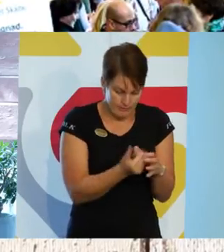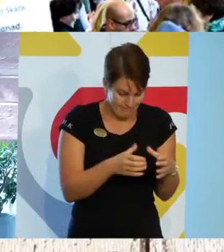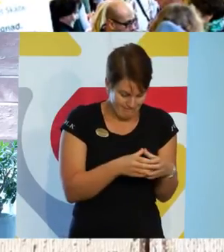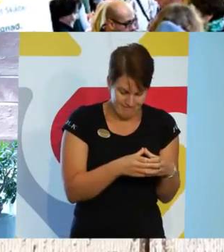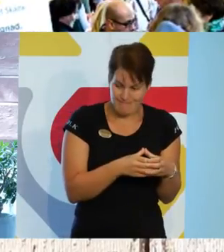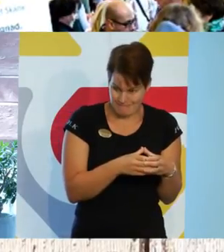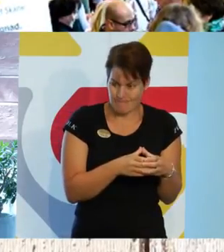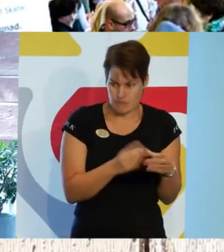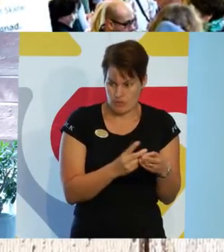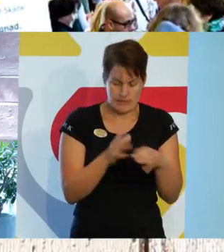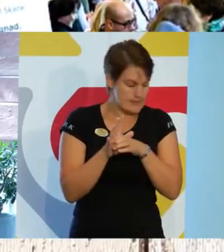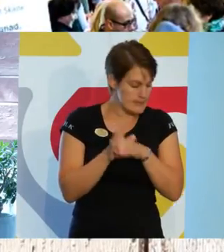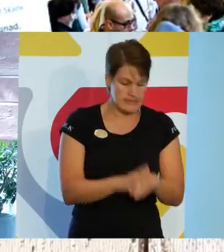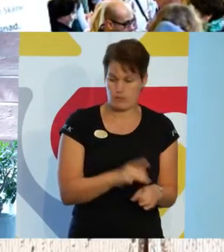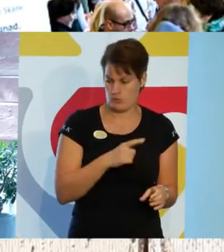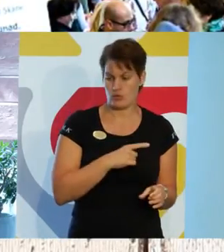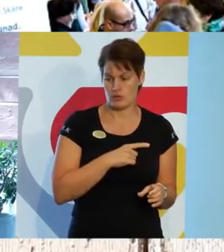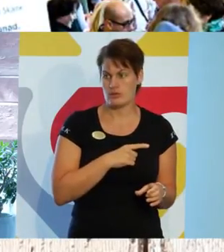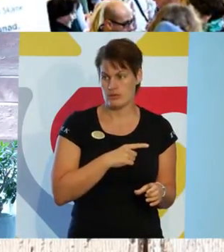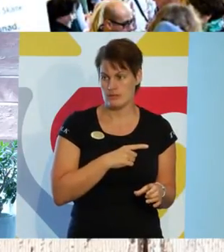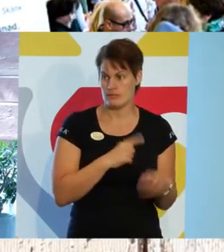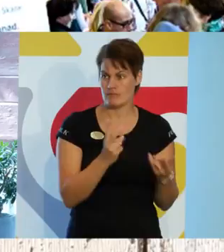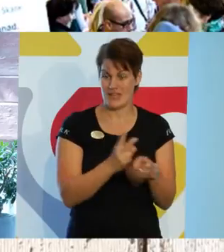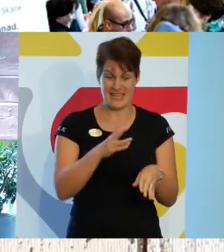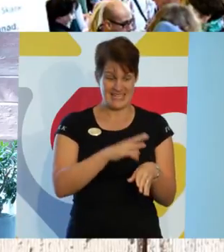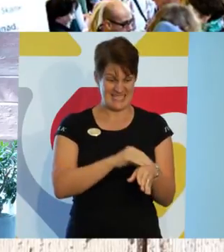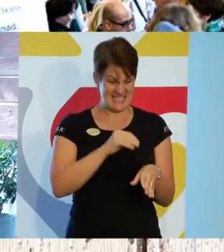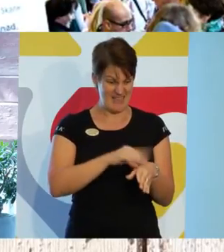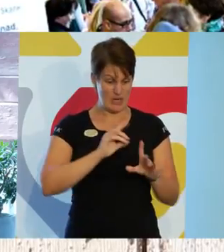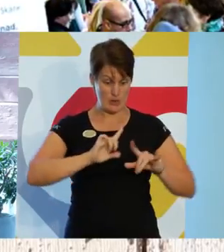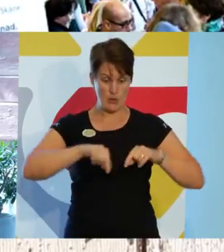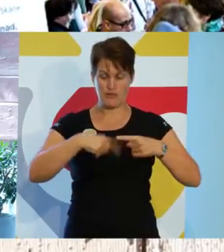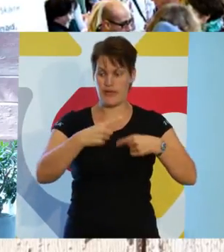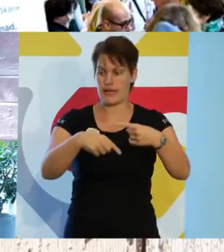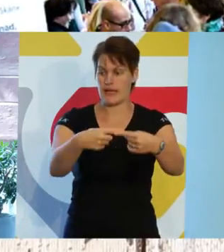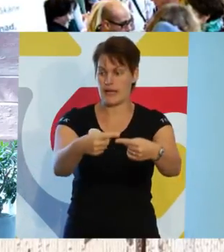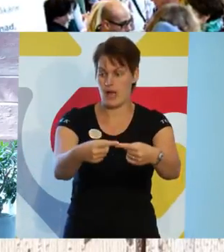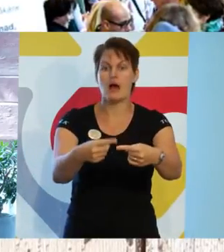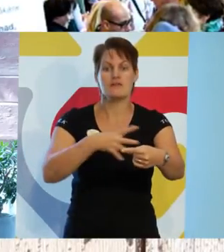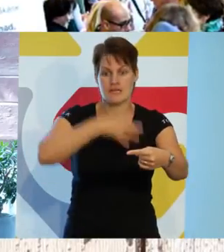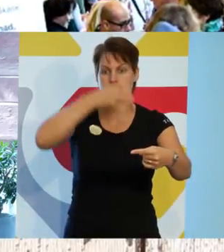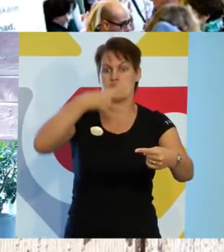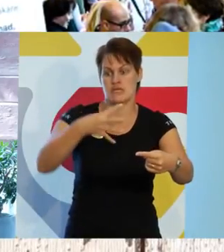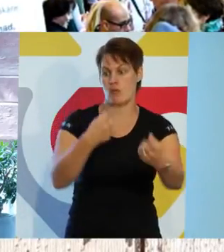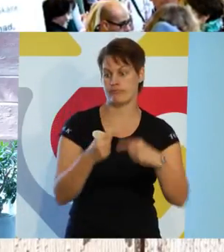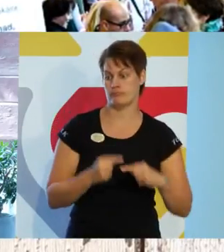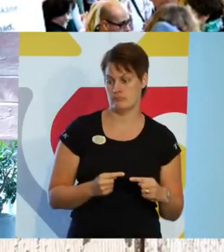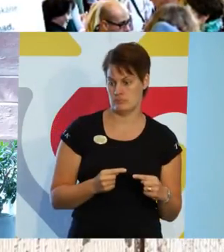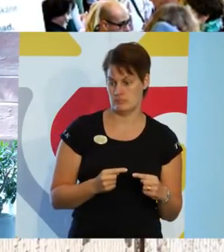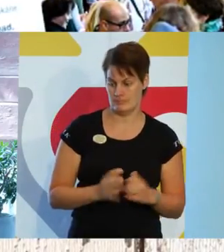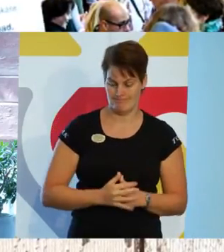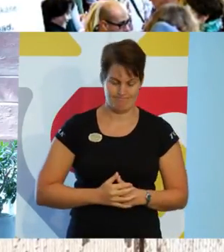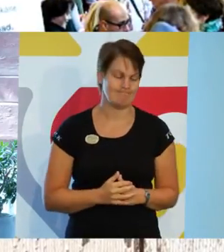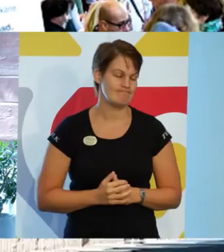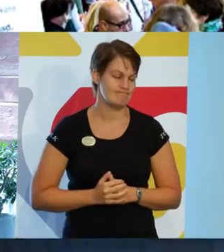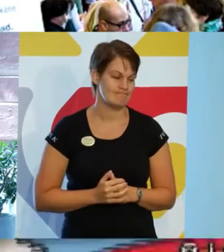diskriminering så stor att Sveriges utveckling framåt var i fara. På den